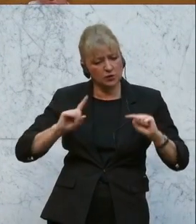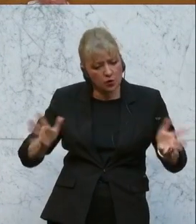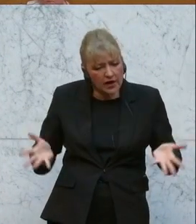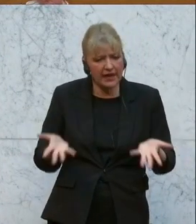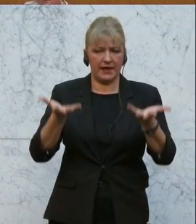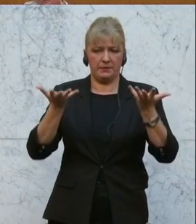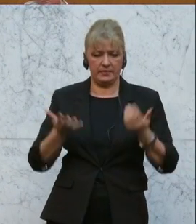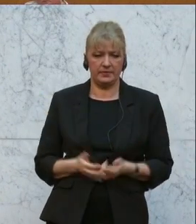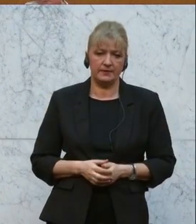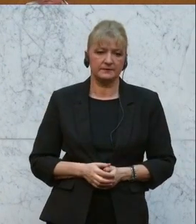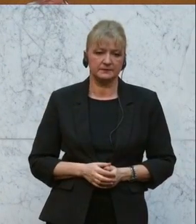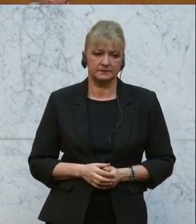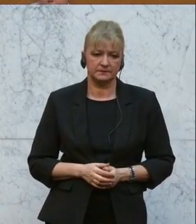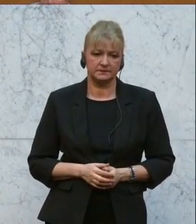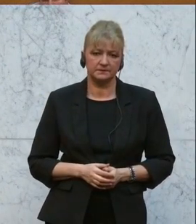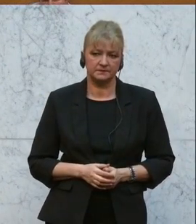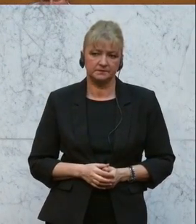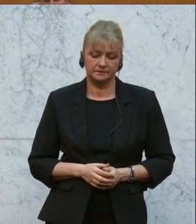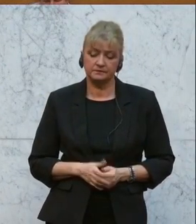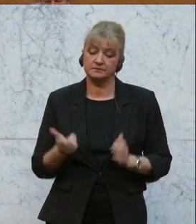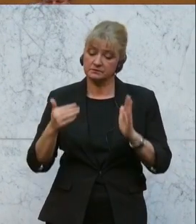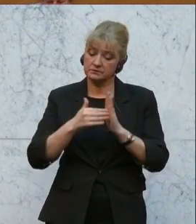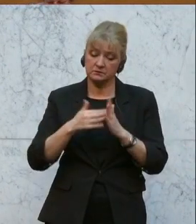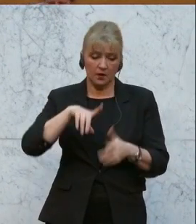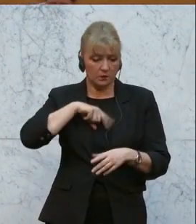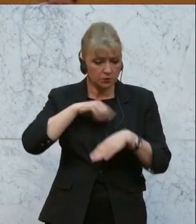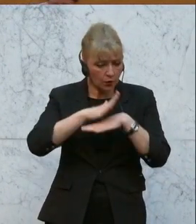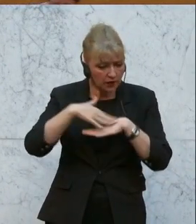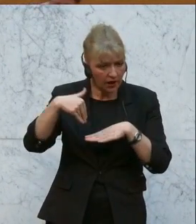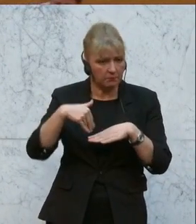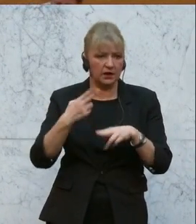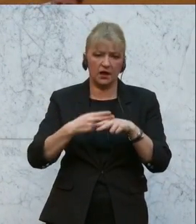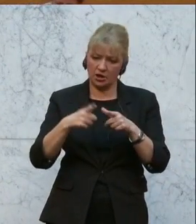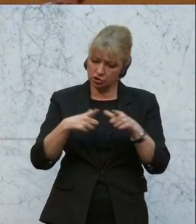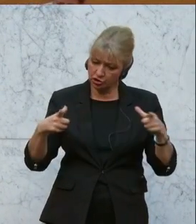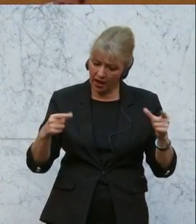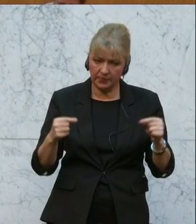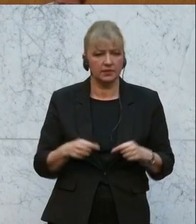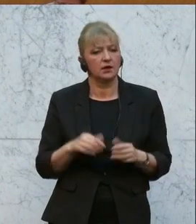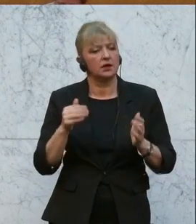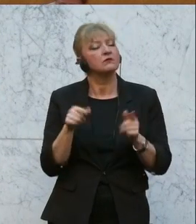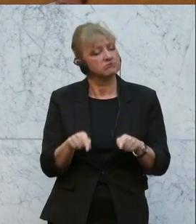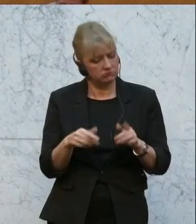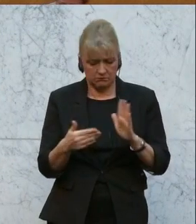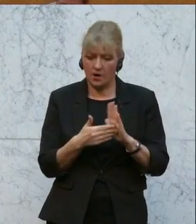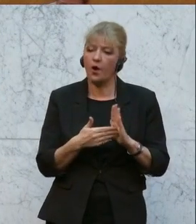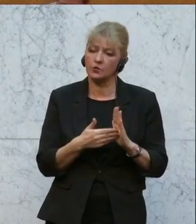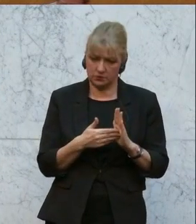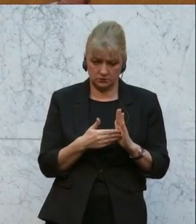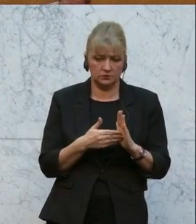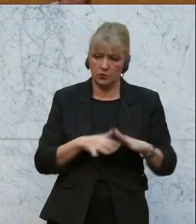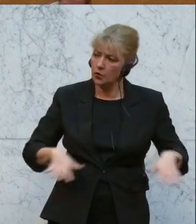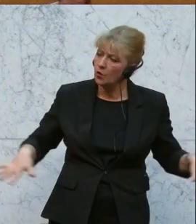Es braucht Psychotherapie auf Krankenschein. Es braucht Psychotherapie auf Krankenschein. Es braucht